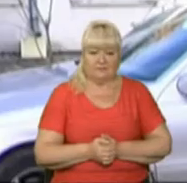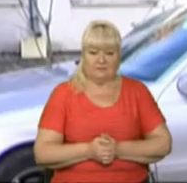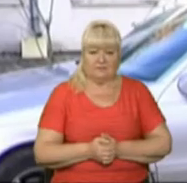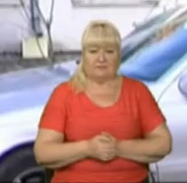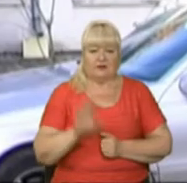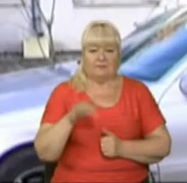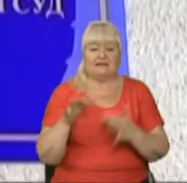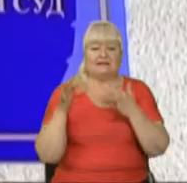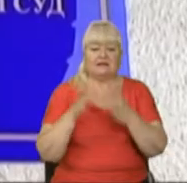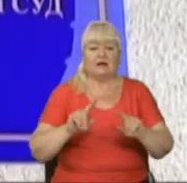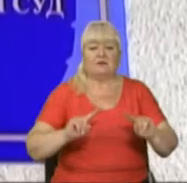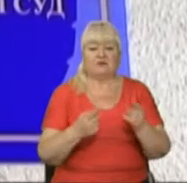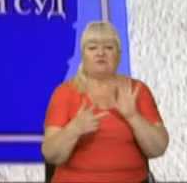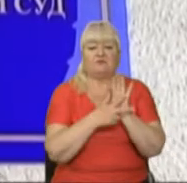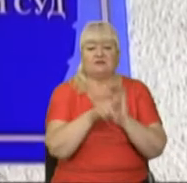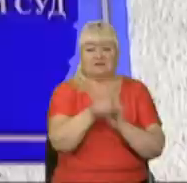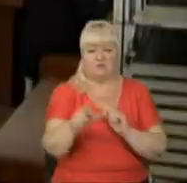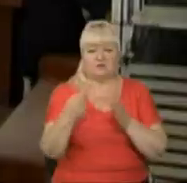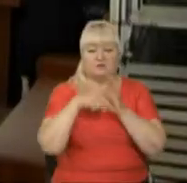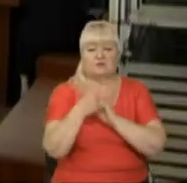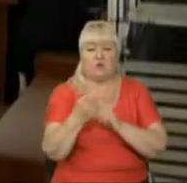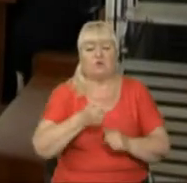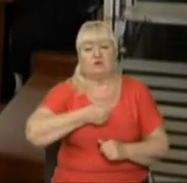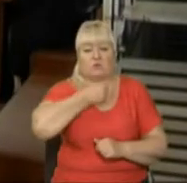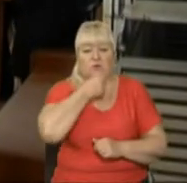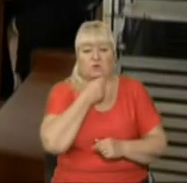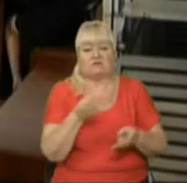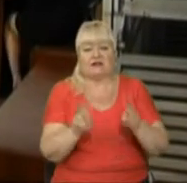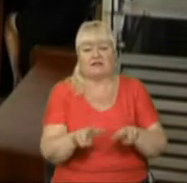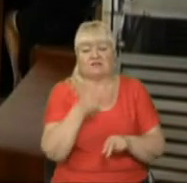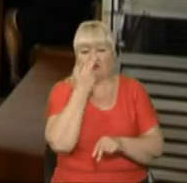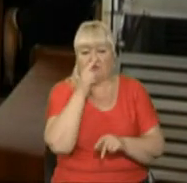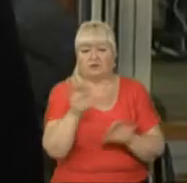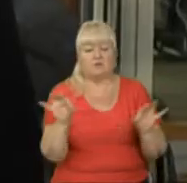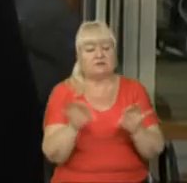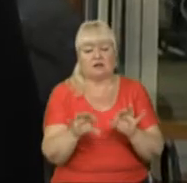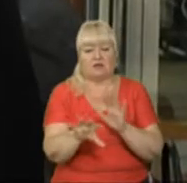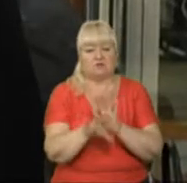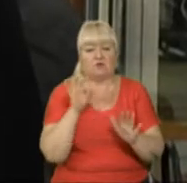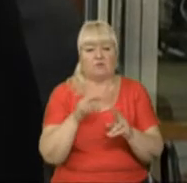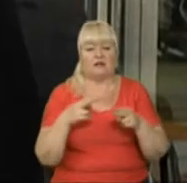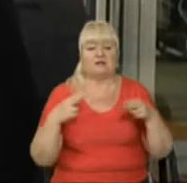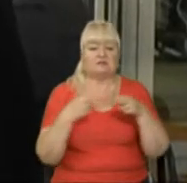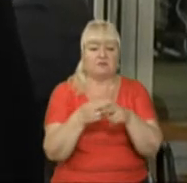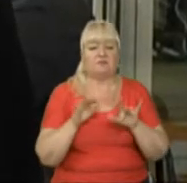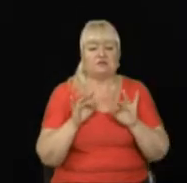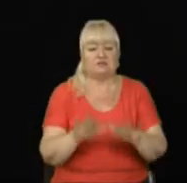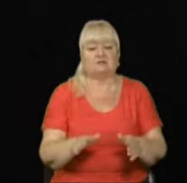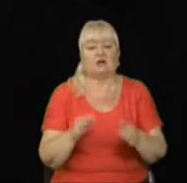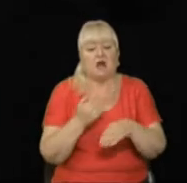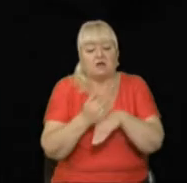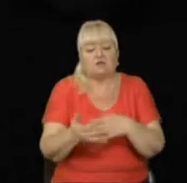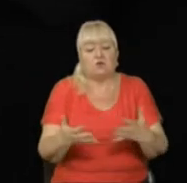Після нападу затримали вісьмох осіб, з них один дорослий, решту неповнолітні. Їм одразу обрали запобіжні заходи, а згодом знайшли й інших